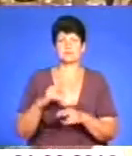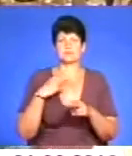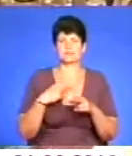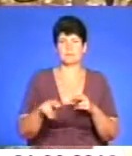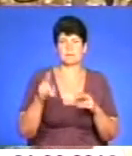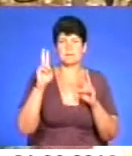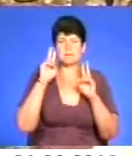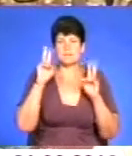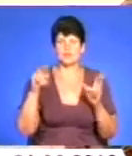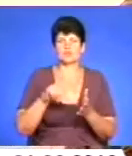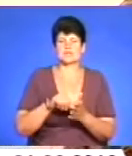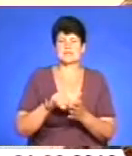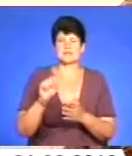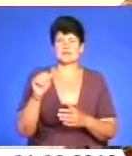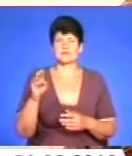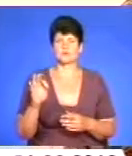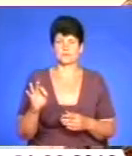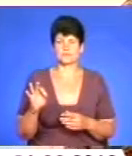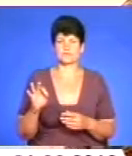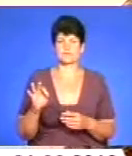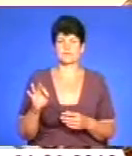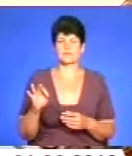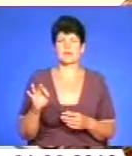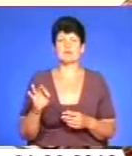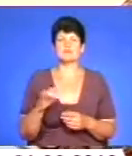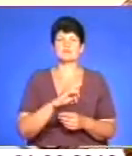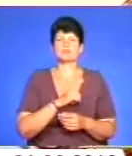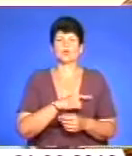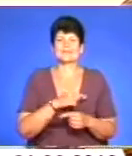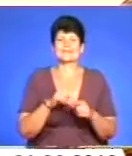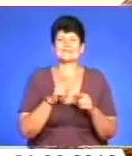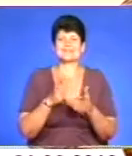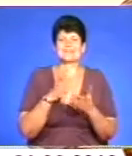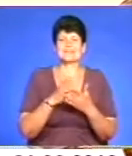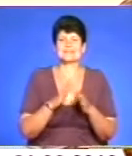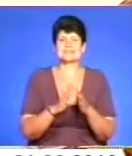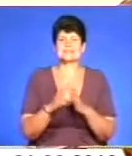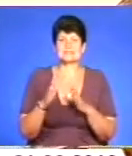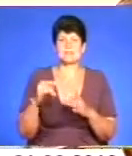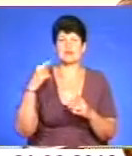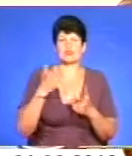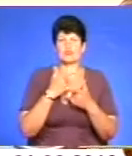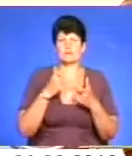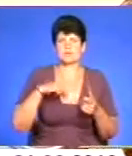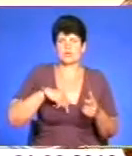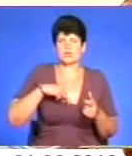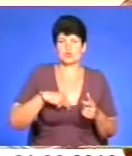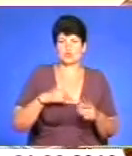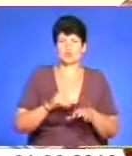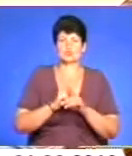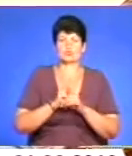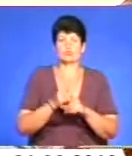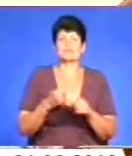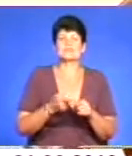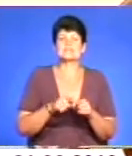учасників АТО. В Збройних силах проваджується система інформаційного та психологічного супроводження. Тому в рамках цієї